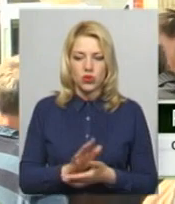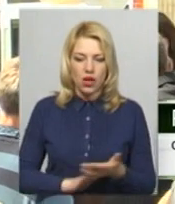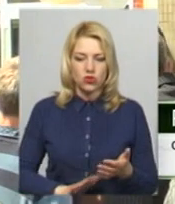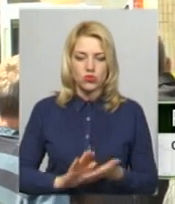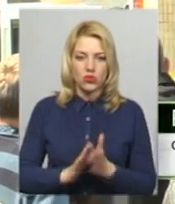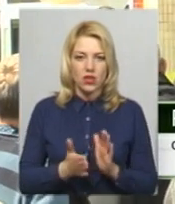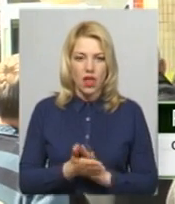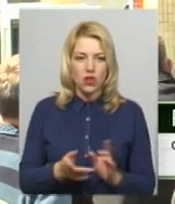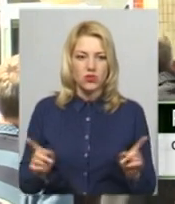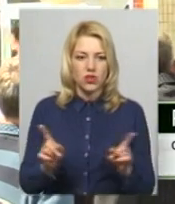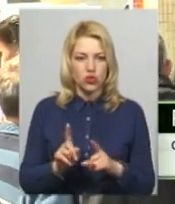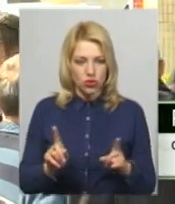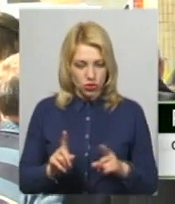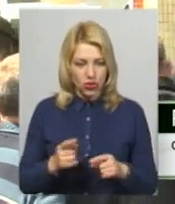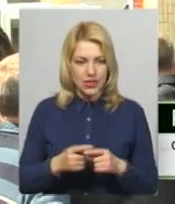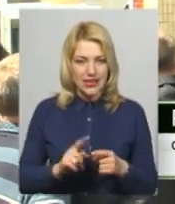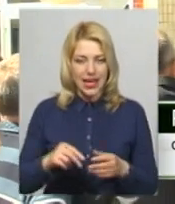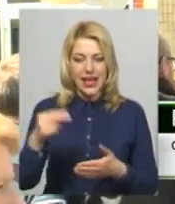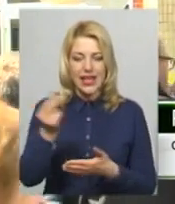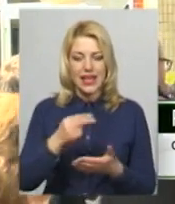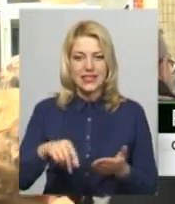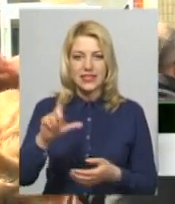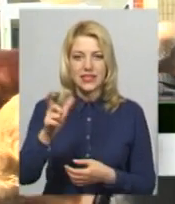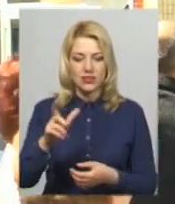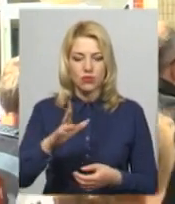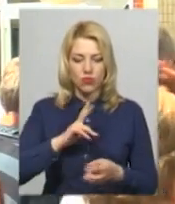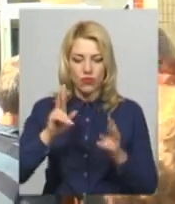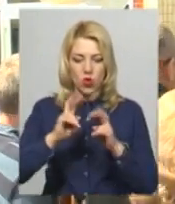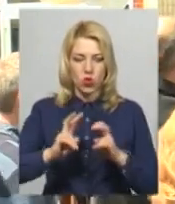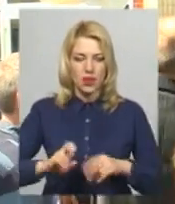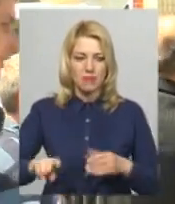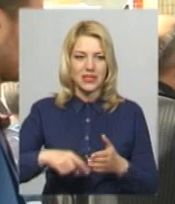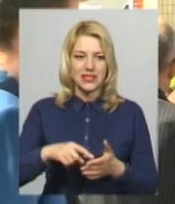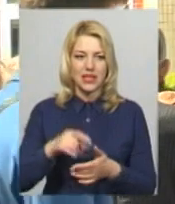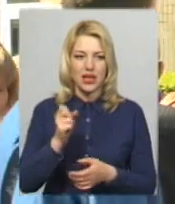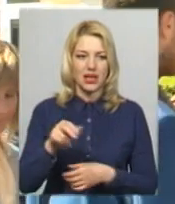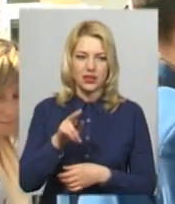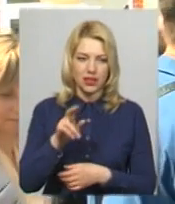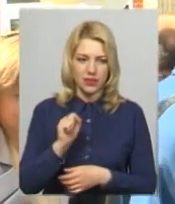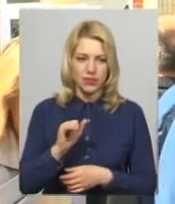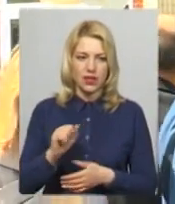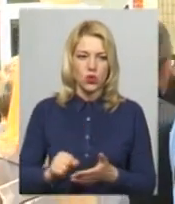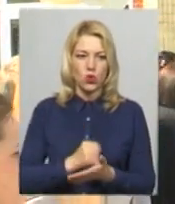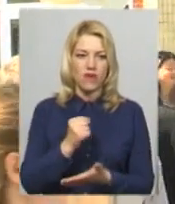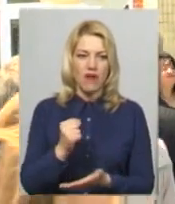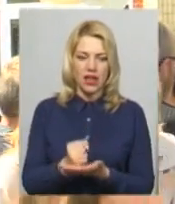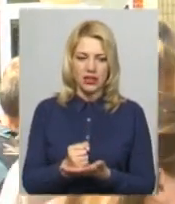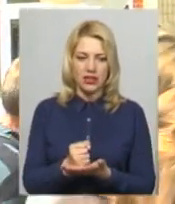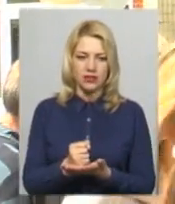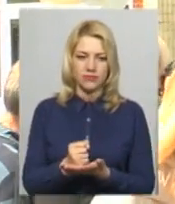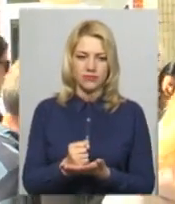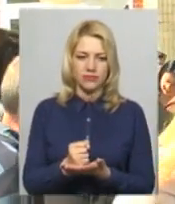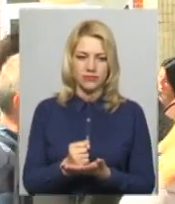цей ескіз був розглянутий і на міській раді, і ухвалений, і